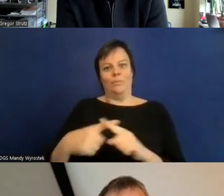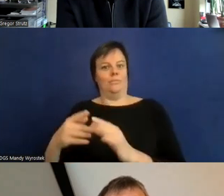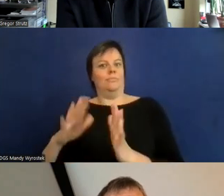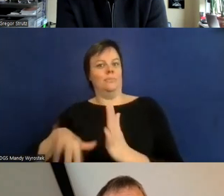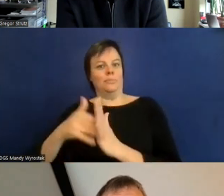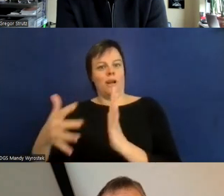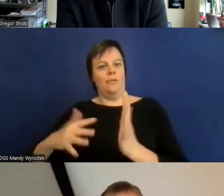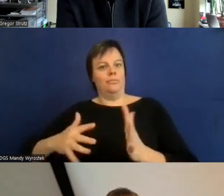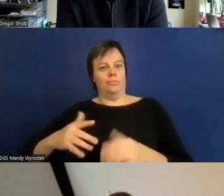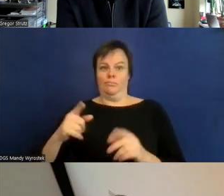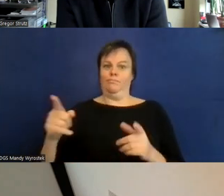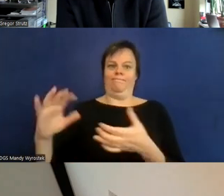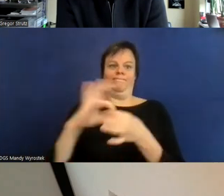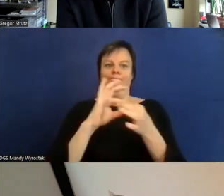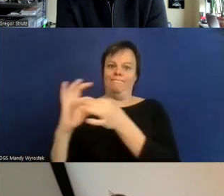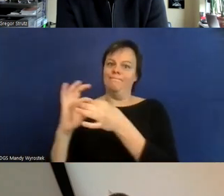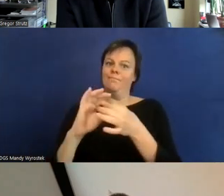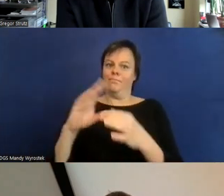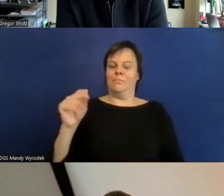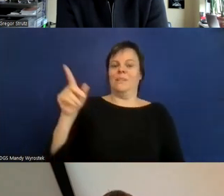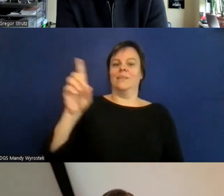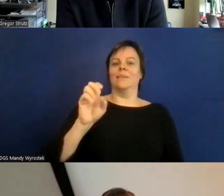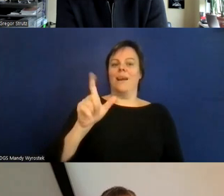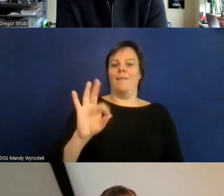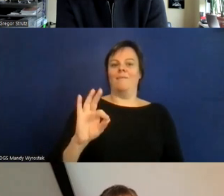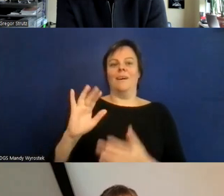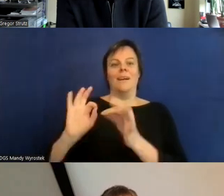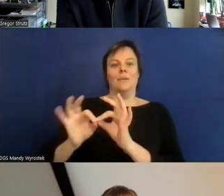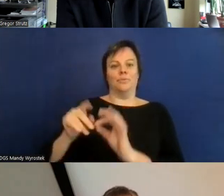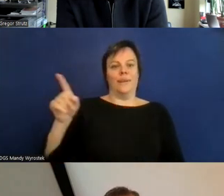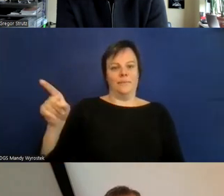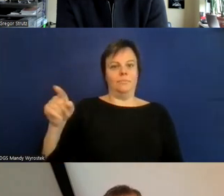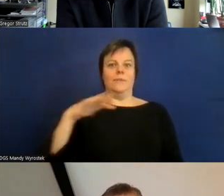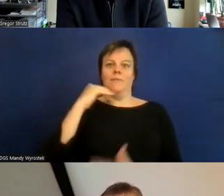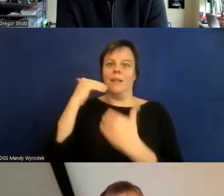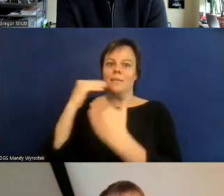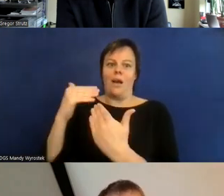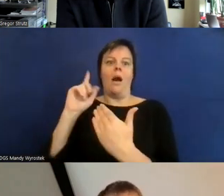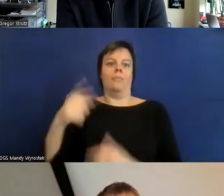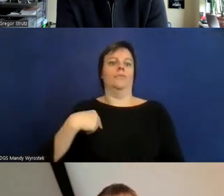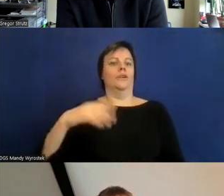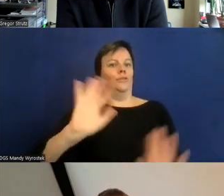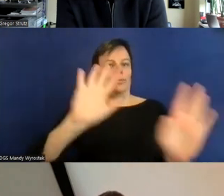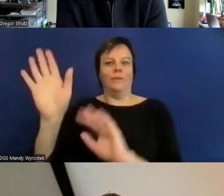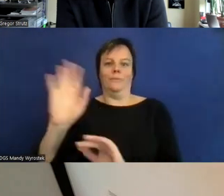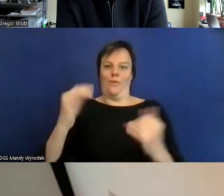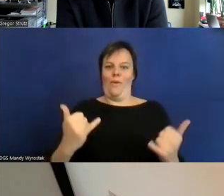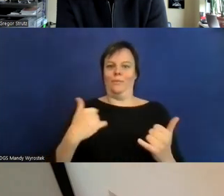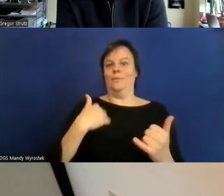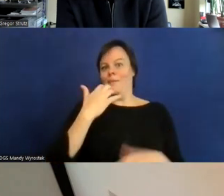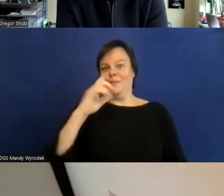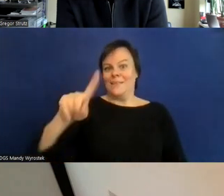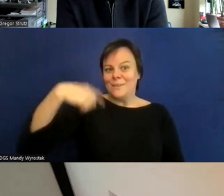verabschiede ich mich für heute hoffe dass sie nächste Woche wieder mit dabei sind und wünsche ihnen viel Erfolg schon mal bei der Umsetzung der